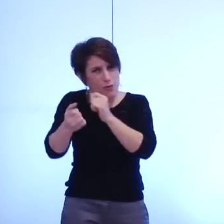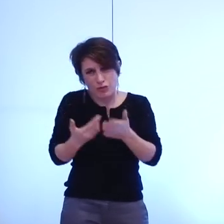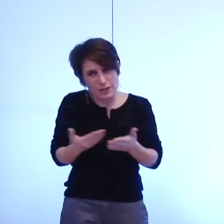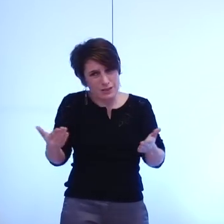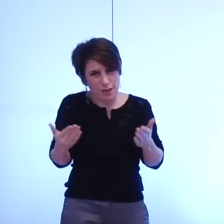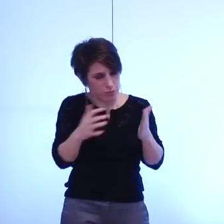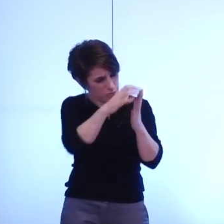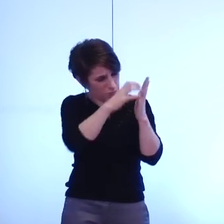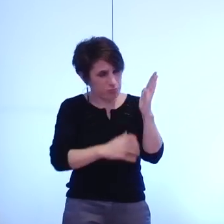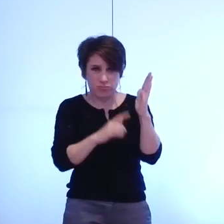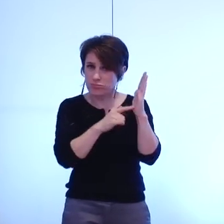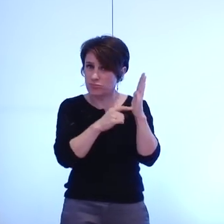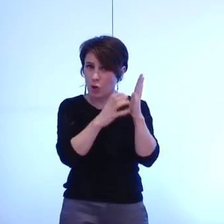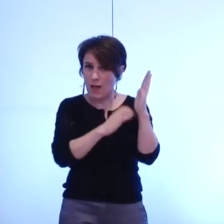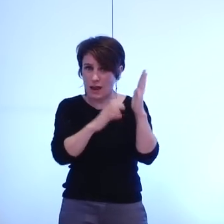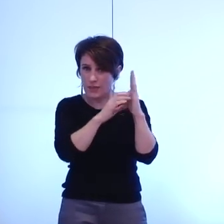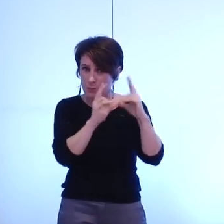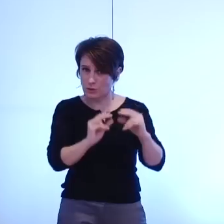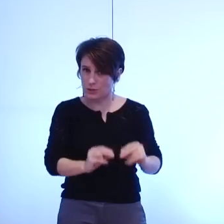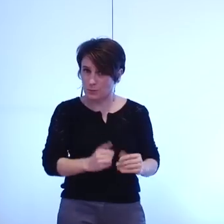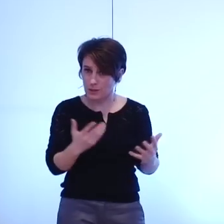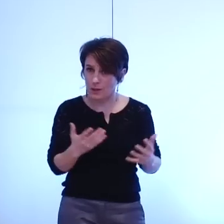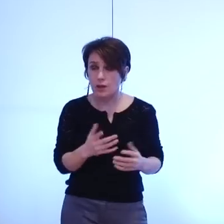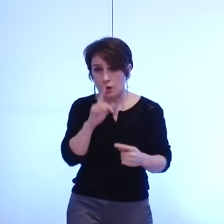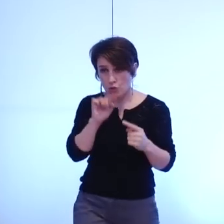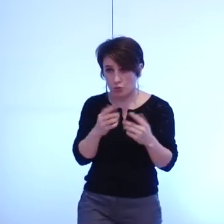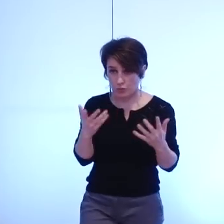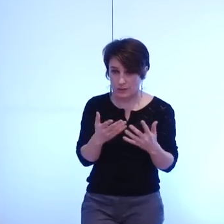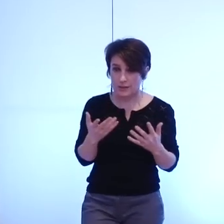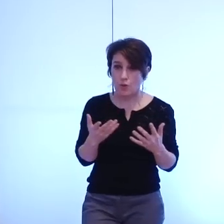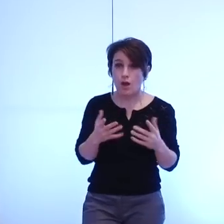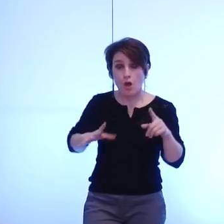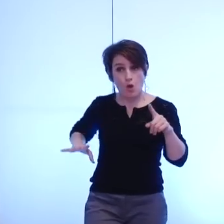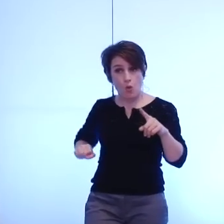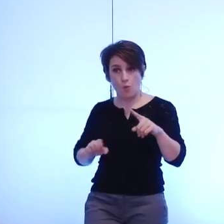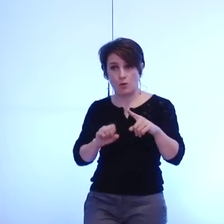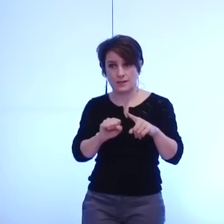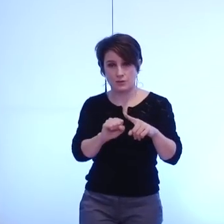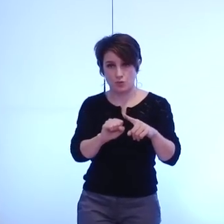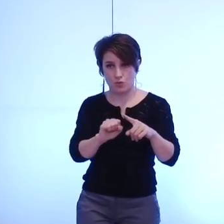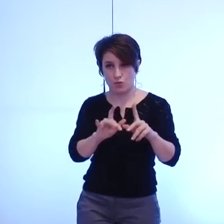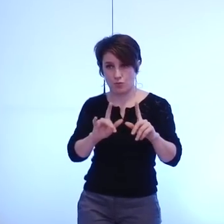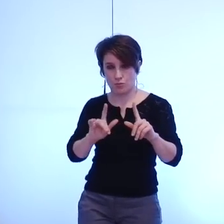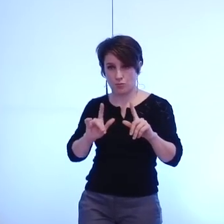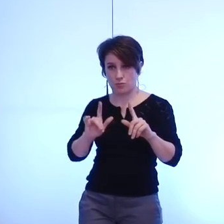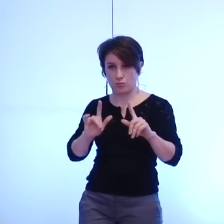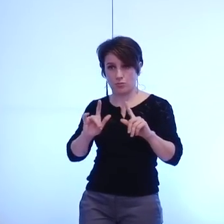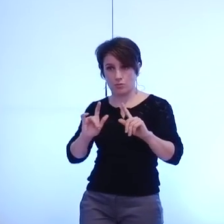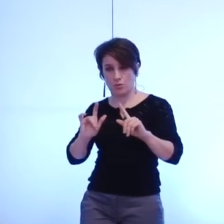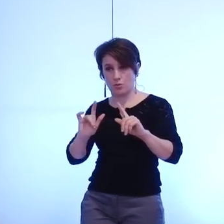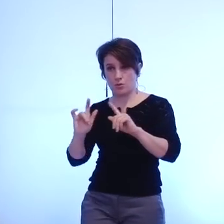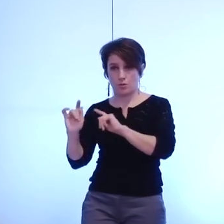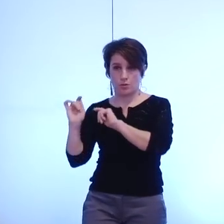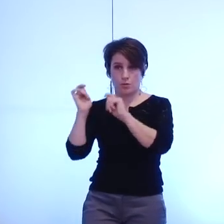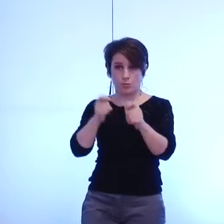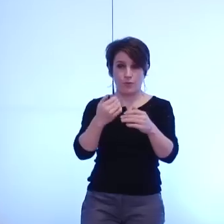dans la délibération de diminuer l'attribution de compensation qui est versée actuellement par la métro aux communes